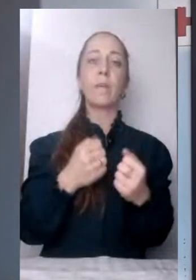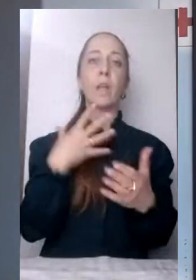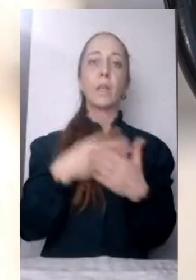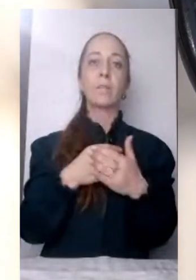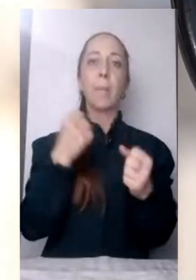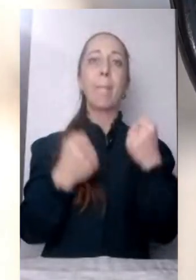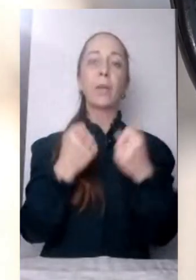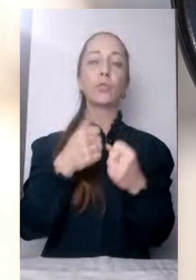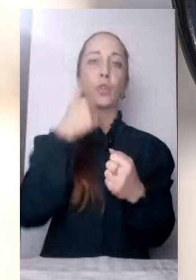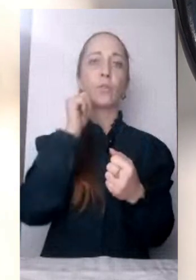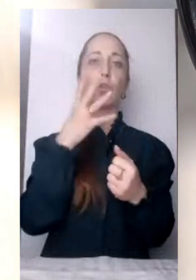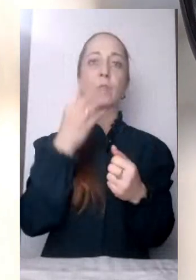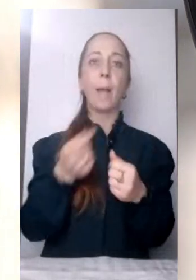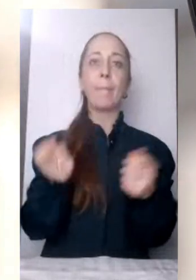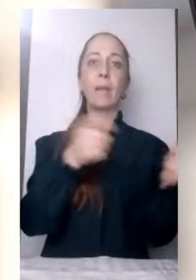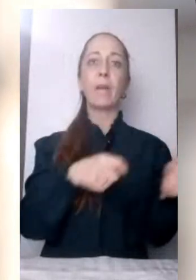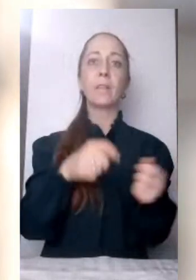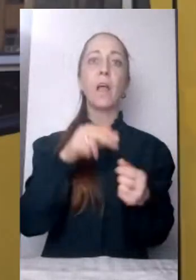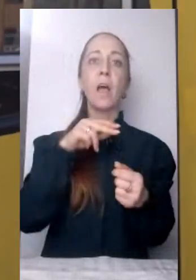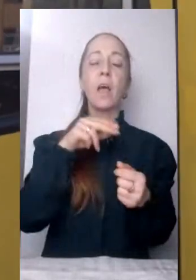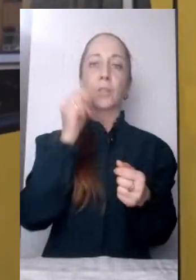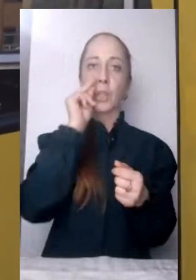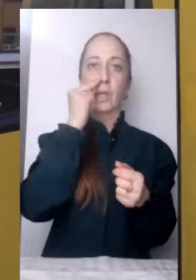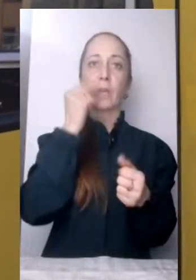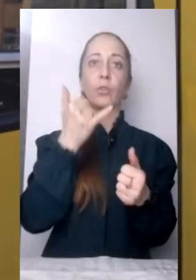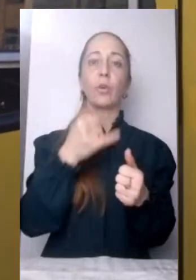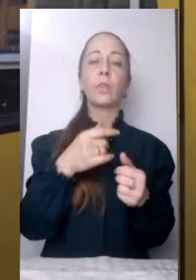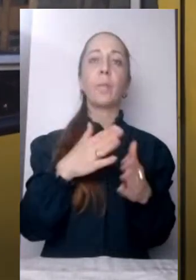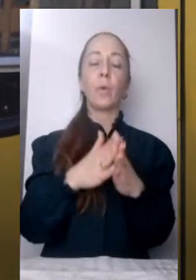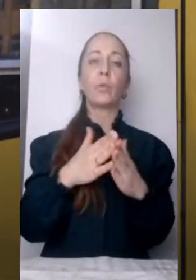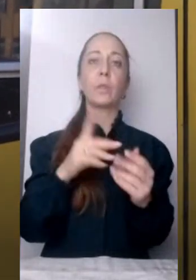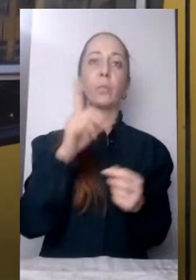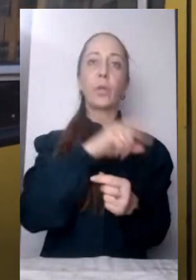черкастів. Сьогодні зголосився їхати за сумчанами. У нас все добровольно.